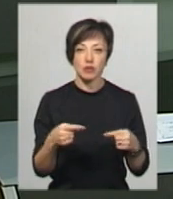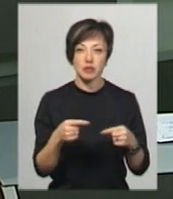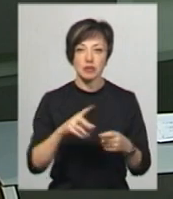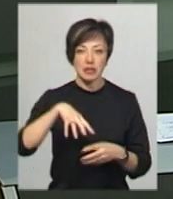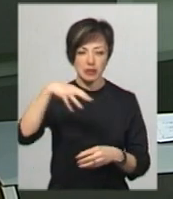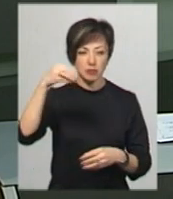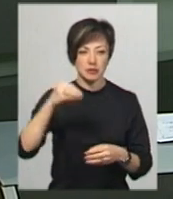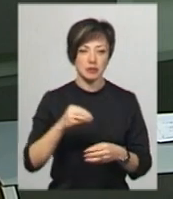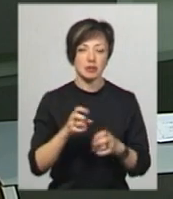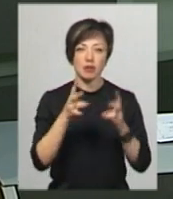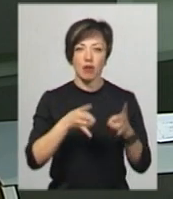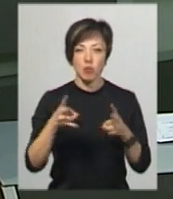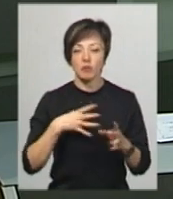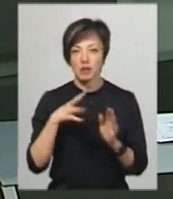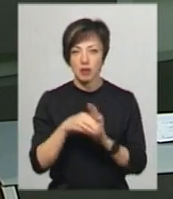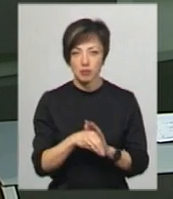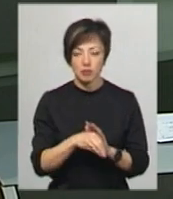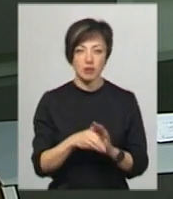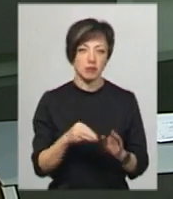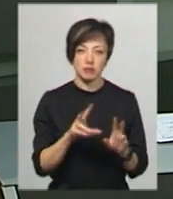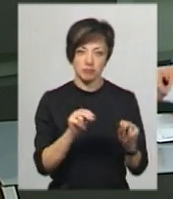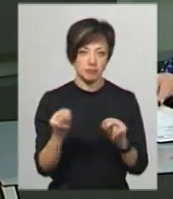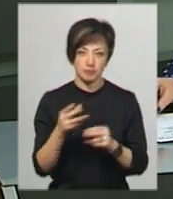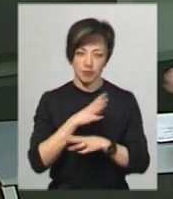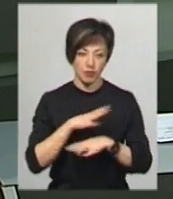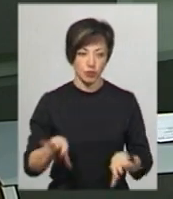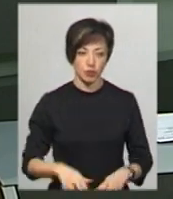задимлення. Травмованих чи загиблих під час пожежі не було.